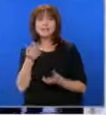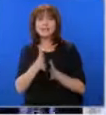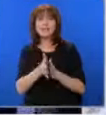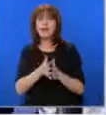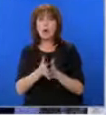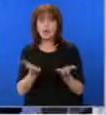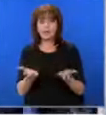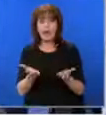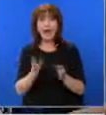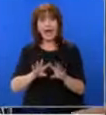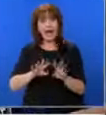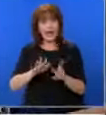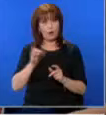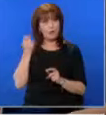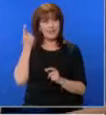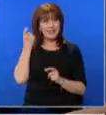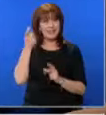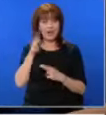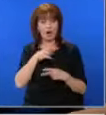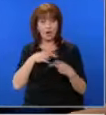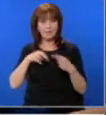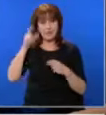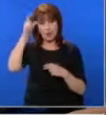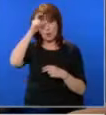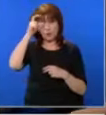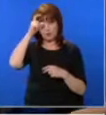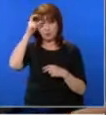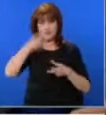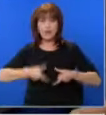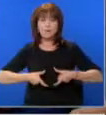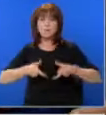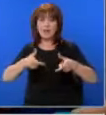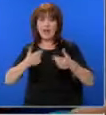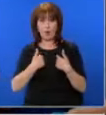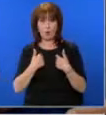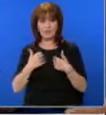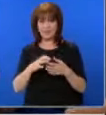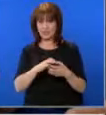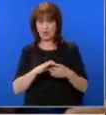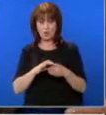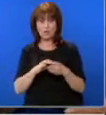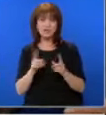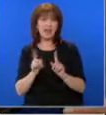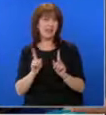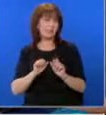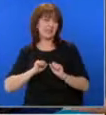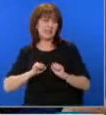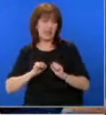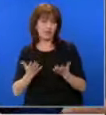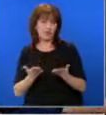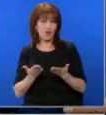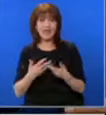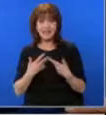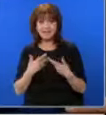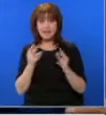Ако председатела на комисията на Турски потоки е от нашата коалиция, с други думи тях не ги е страх от нищо, ние също